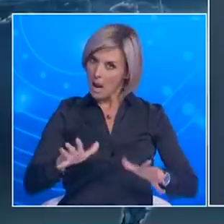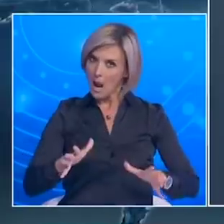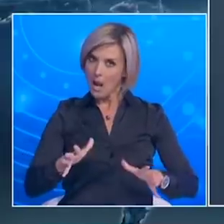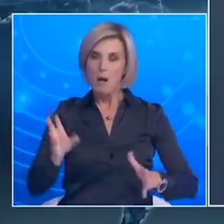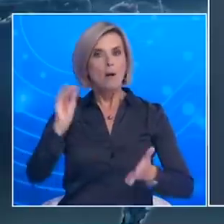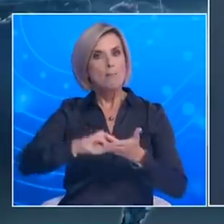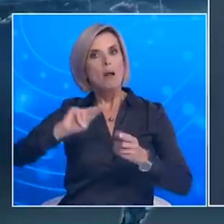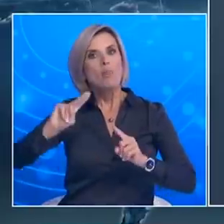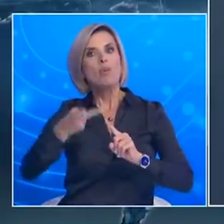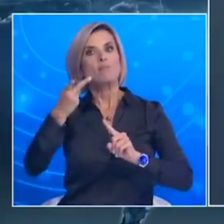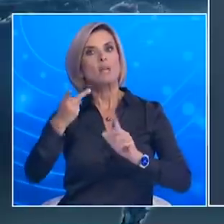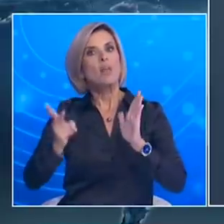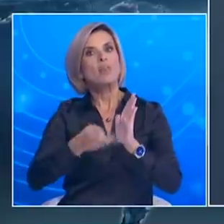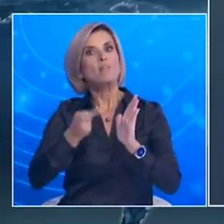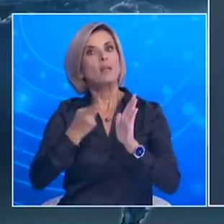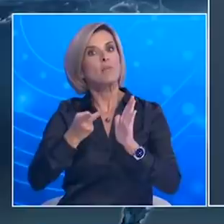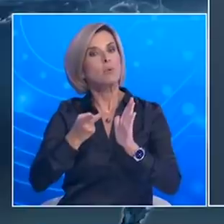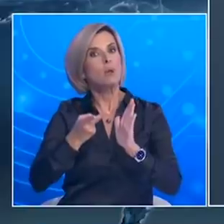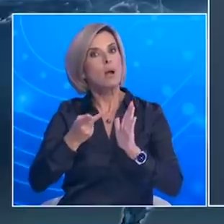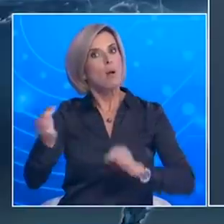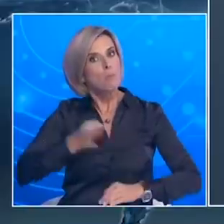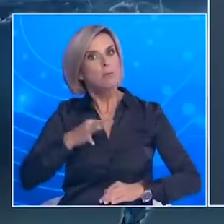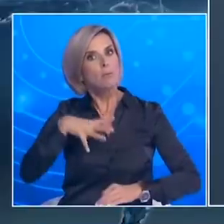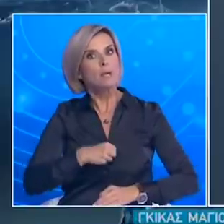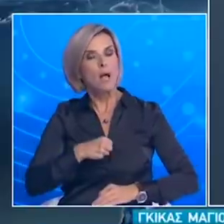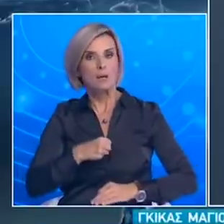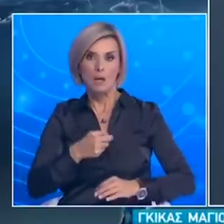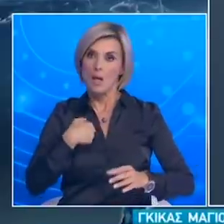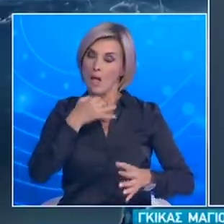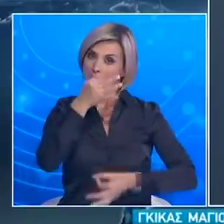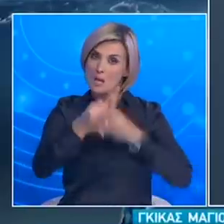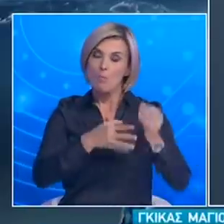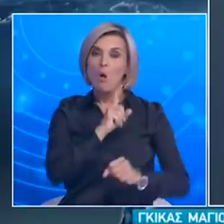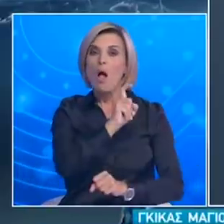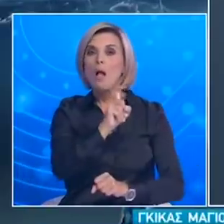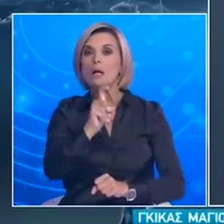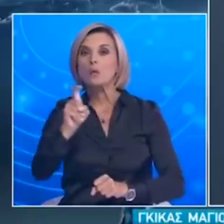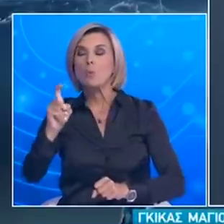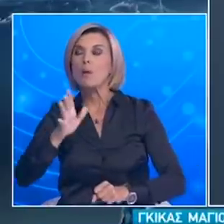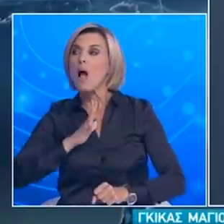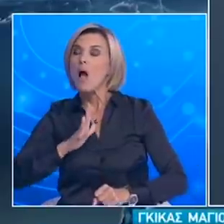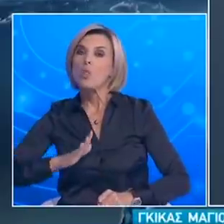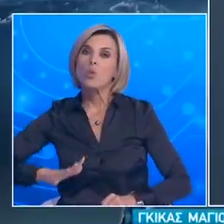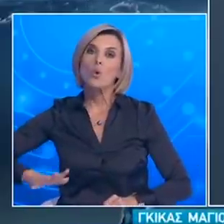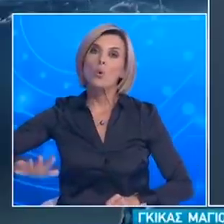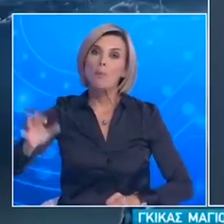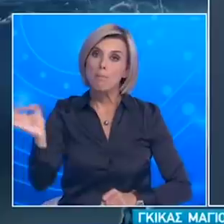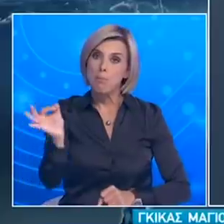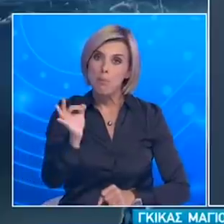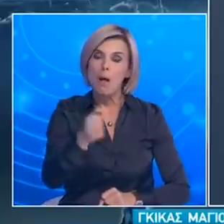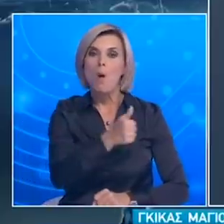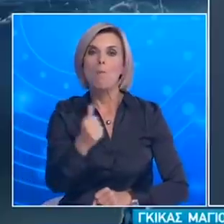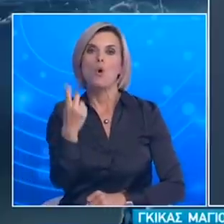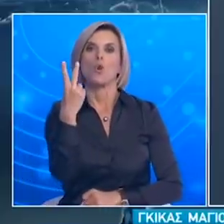Να επισημάνω ότι έχουν μολυθεί εκατομμύρια άνθρωποι στον κόσμο Και ελάχιστες, μόνο δύο επαναμολύνσεις έχουμε δει